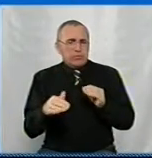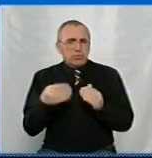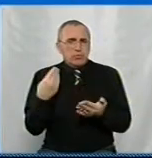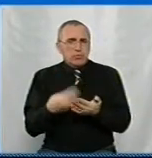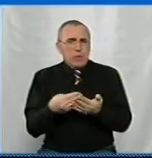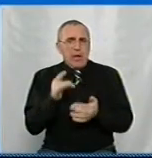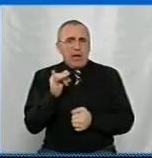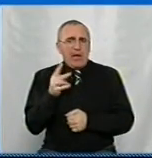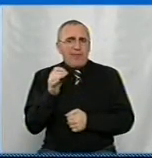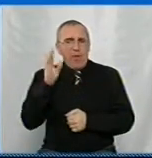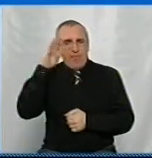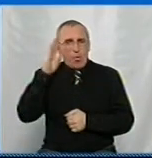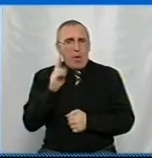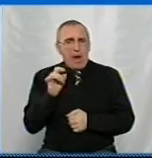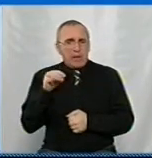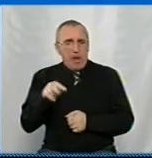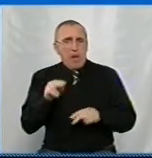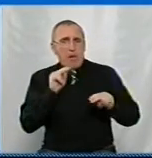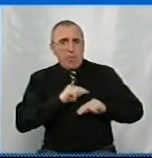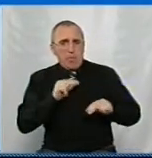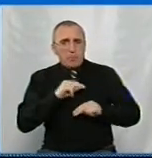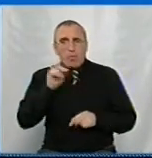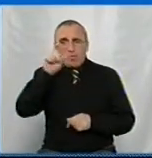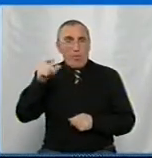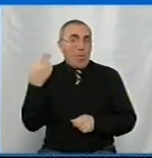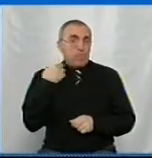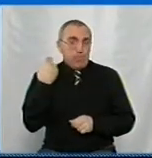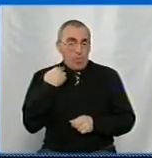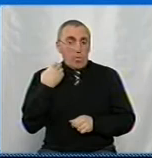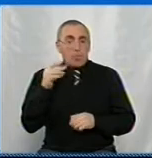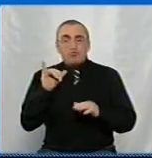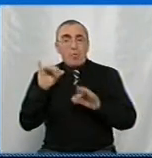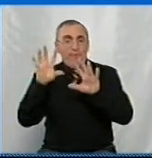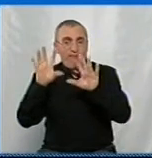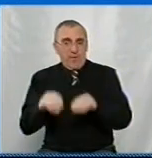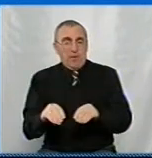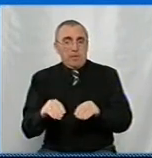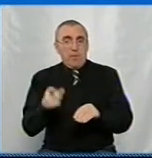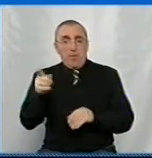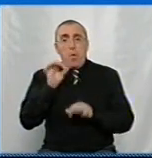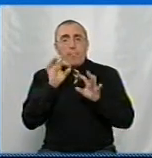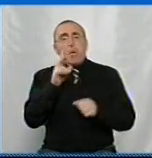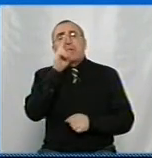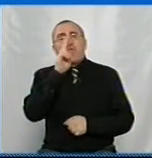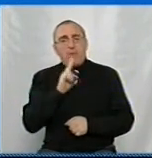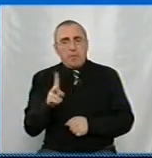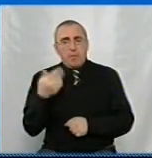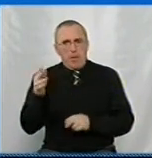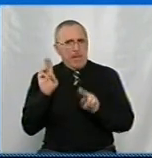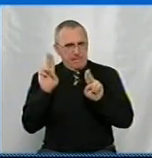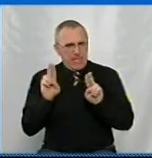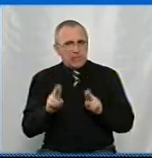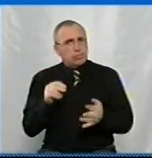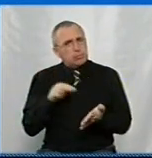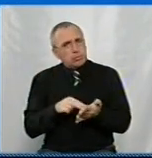якої рівне водоканал починає працювати з боржниками щодо відключення. Ви говорите про 2 місяці. Для вас принципова